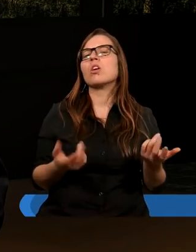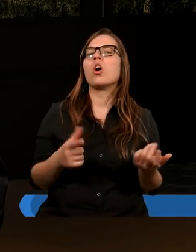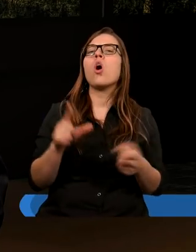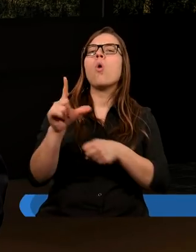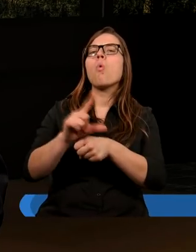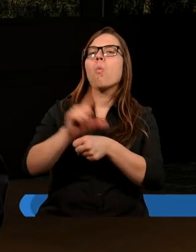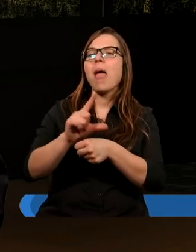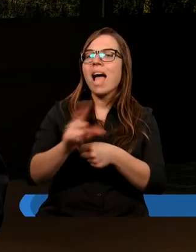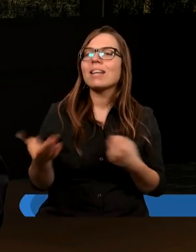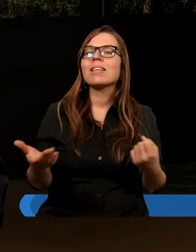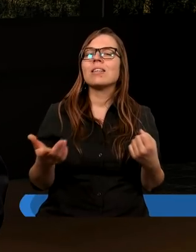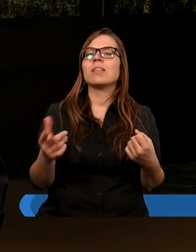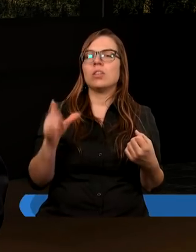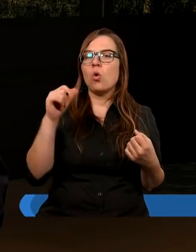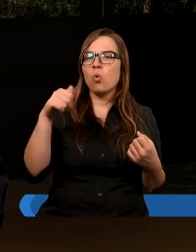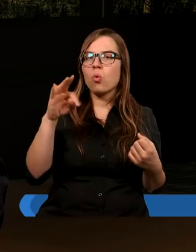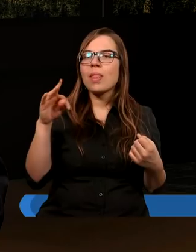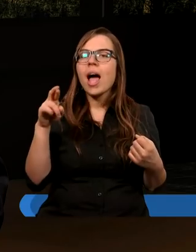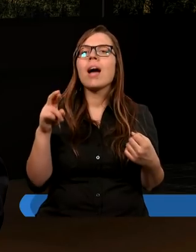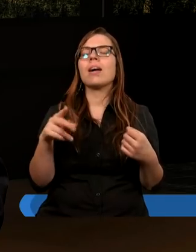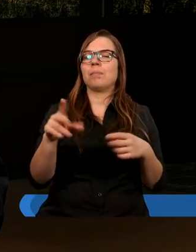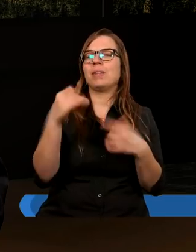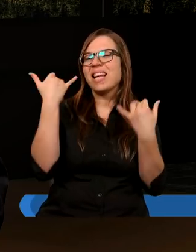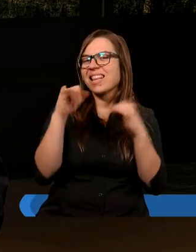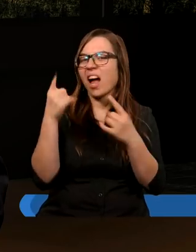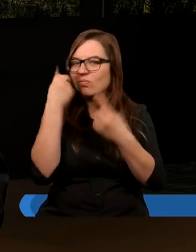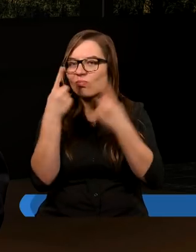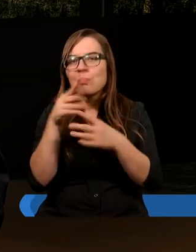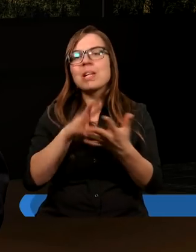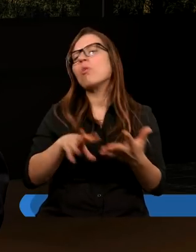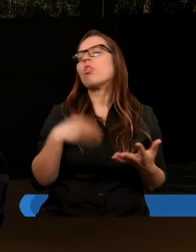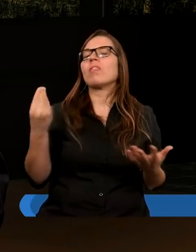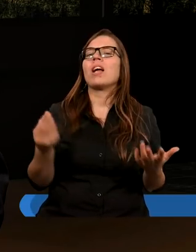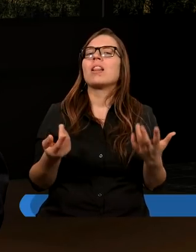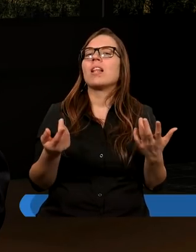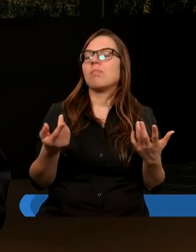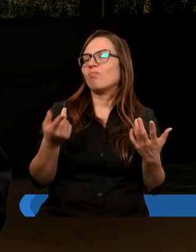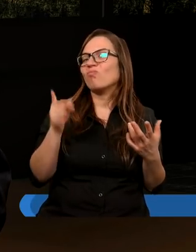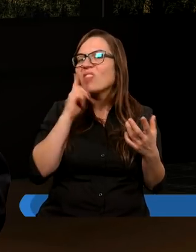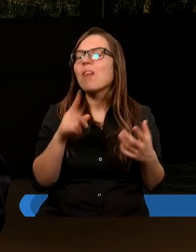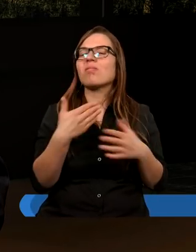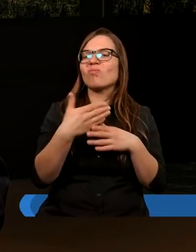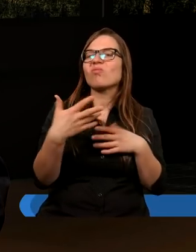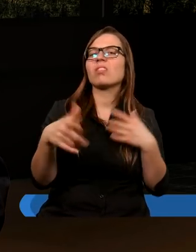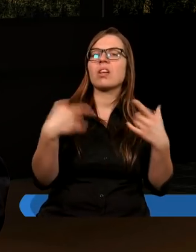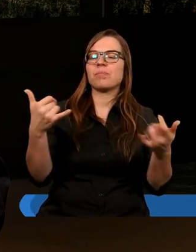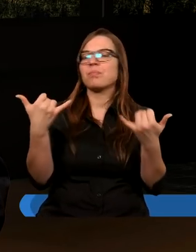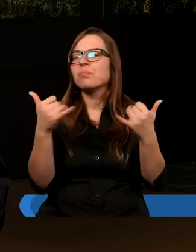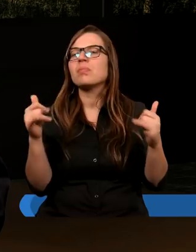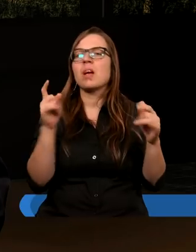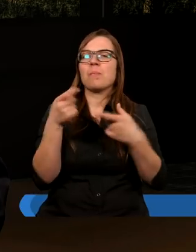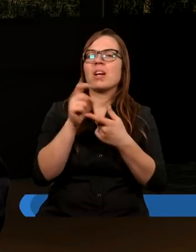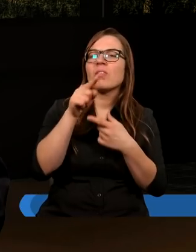inaczej interpretował Pismo Święte, została bulla skierowana